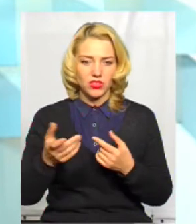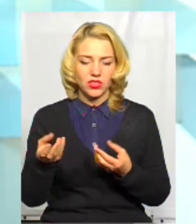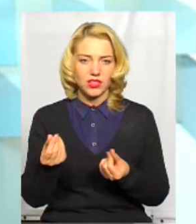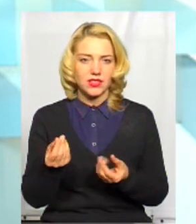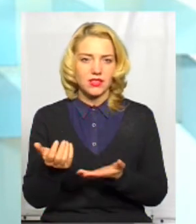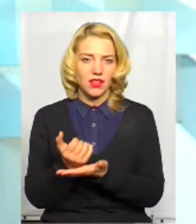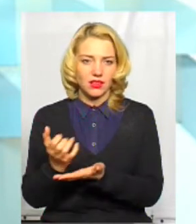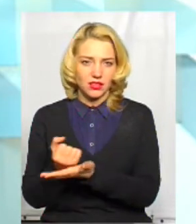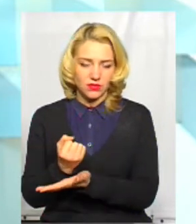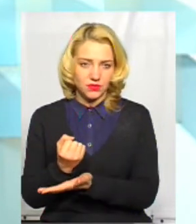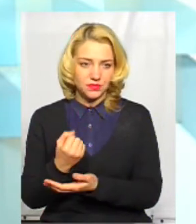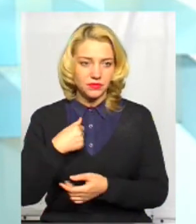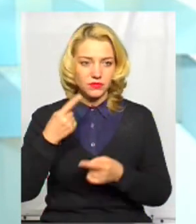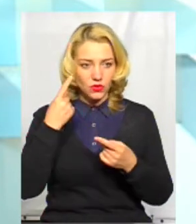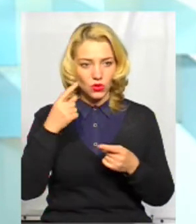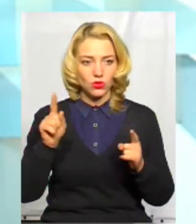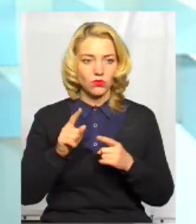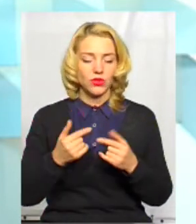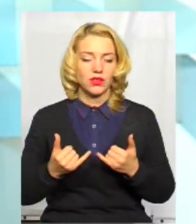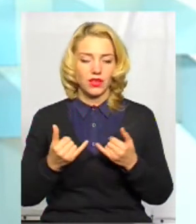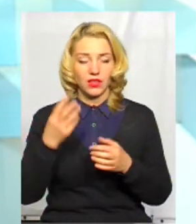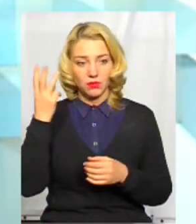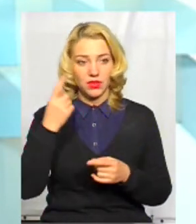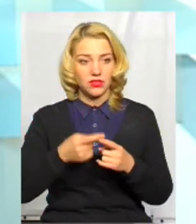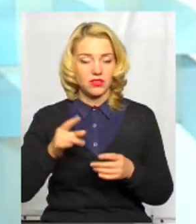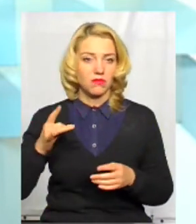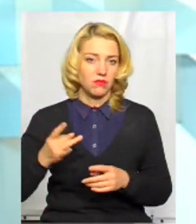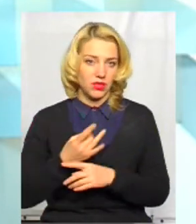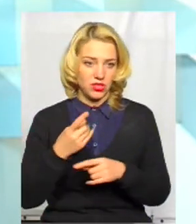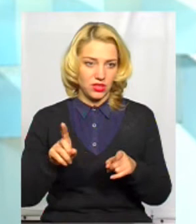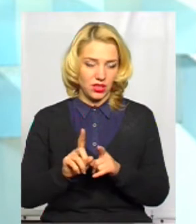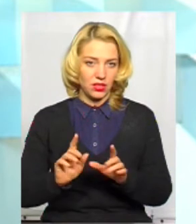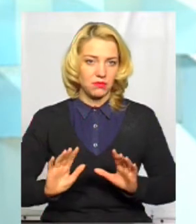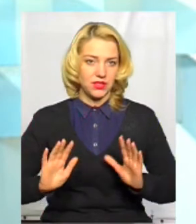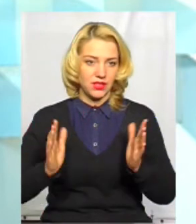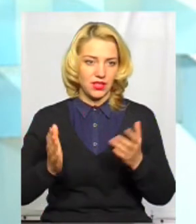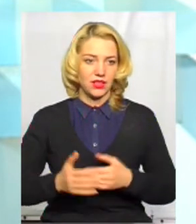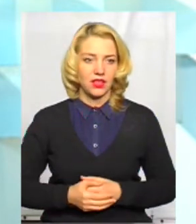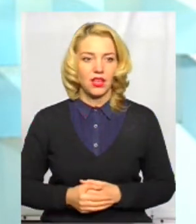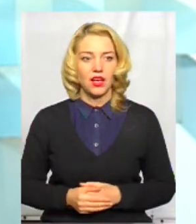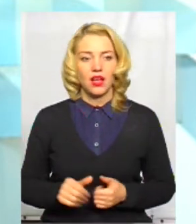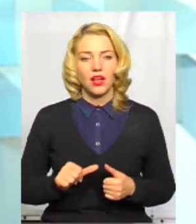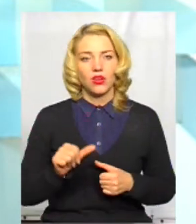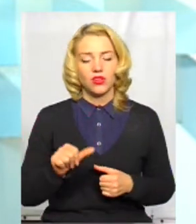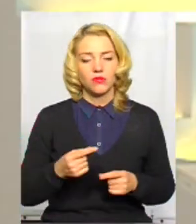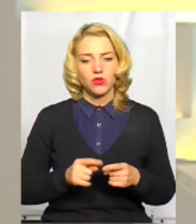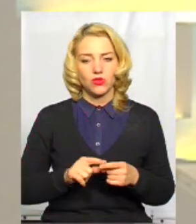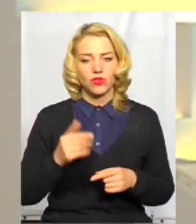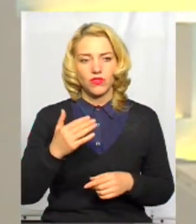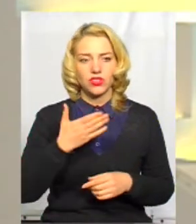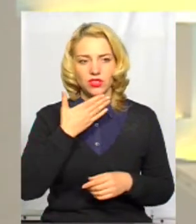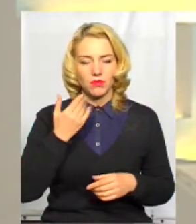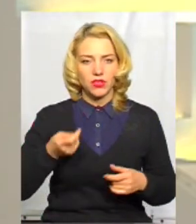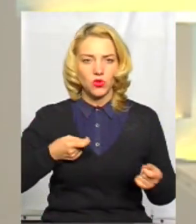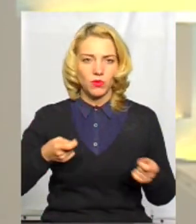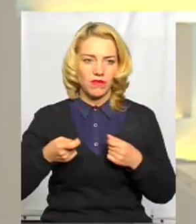крім того, що я відобразив. Я думаю, що для Хмельницького вису це дійсно перший прецедент такий. Це на сто відсотків. Але крім того, ви ще й практично не маєте